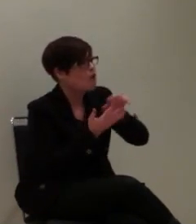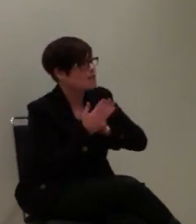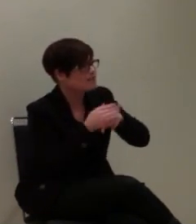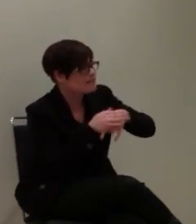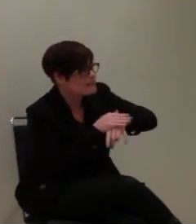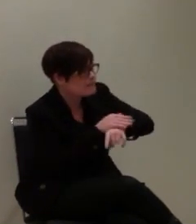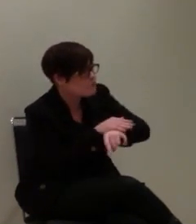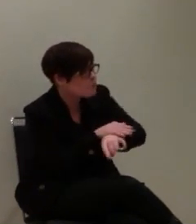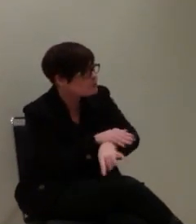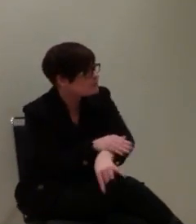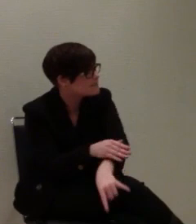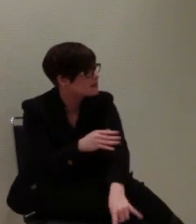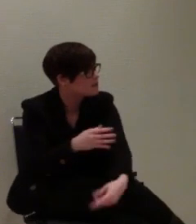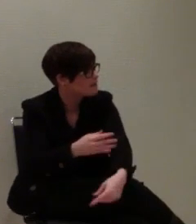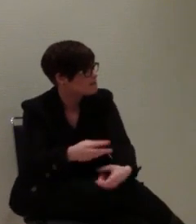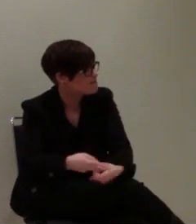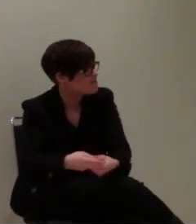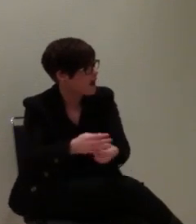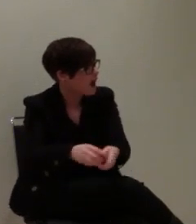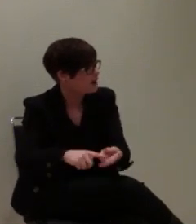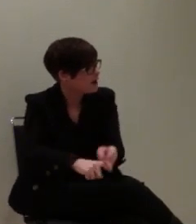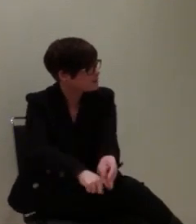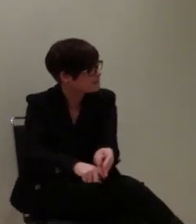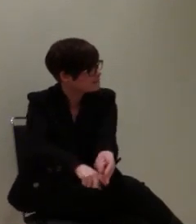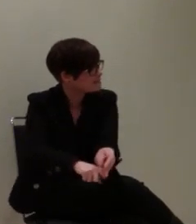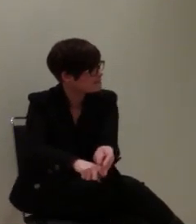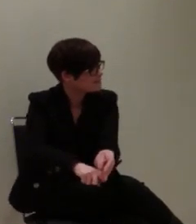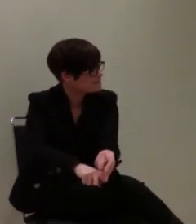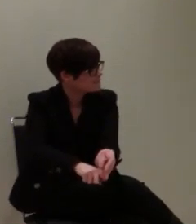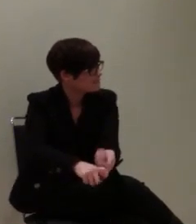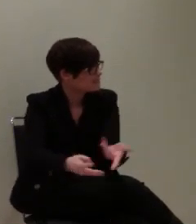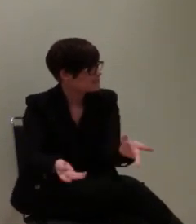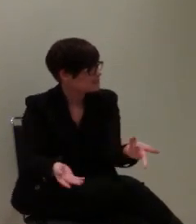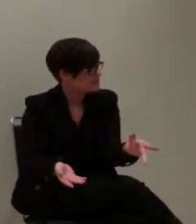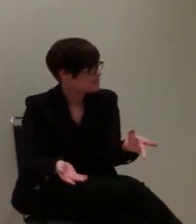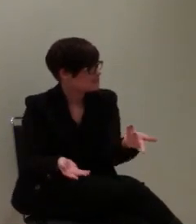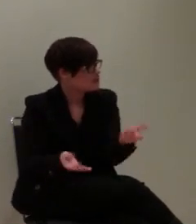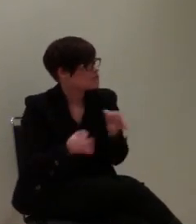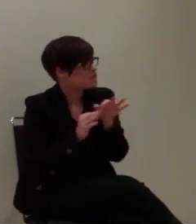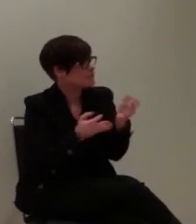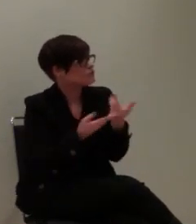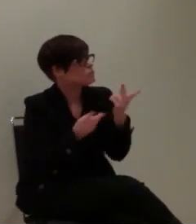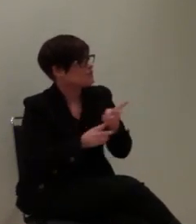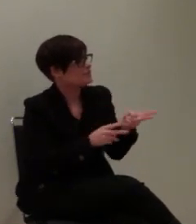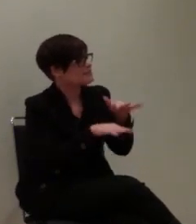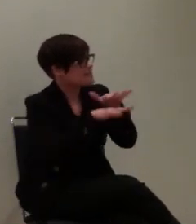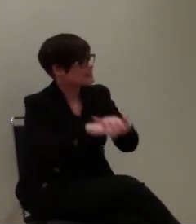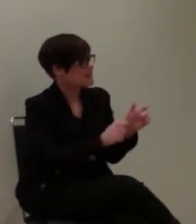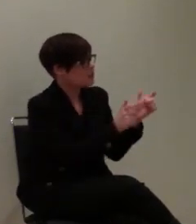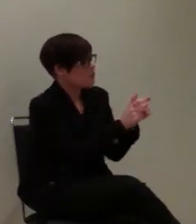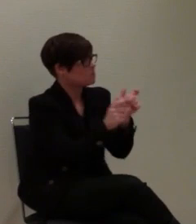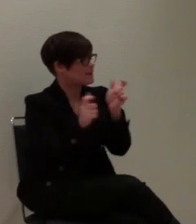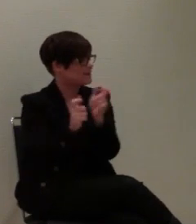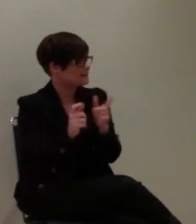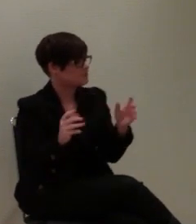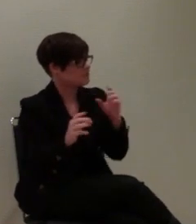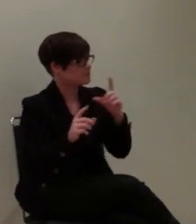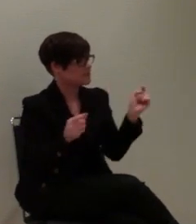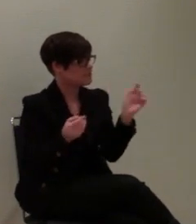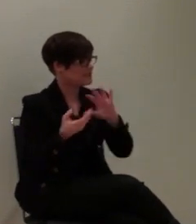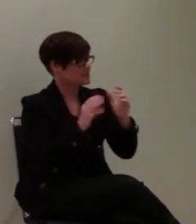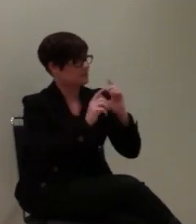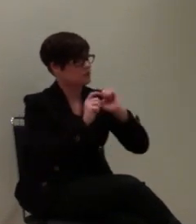tief unten untergebracht. Die diente eigentlich dazu, dass Netzwerkkomponenten miteinander kommunizieren können.